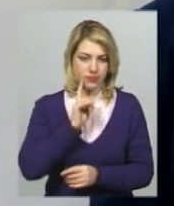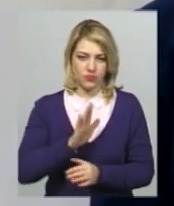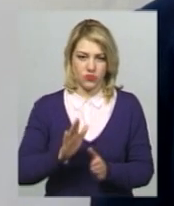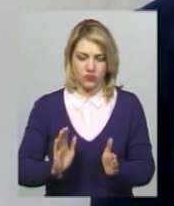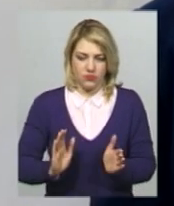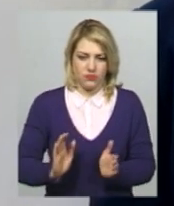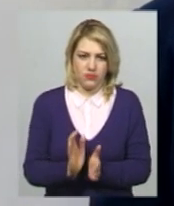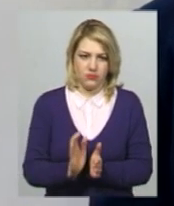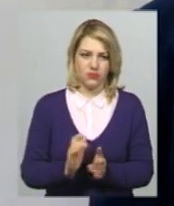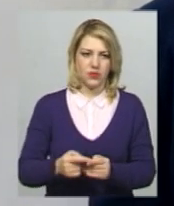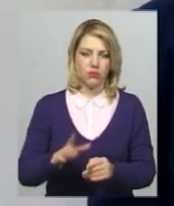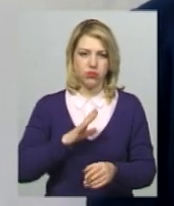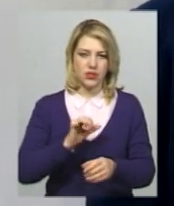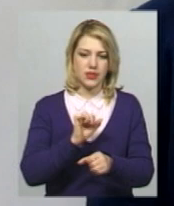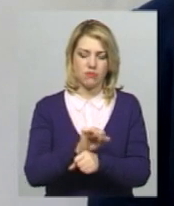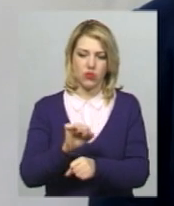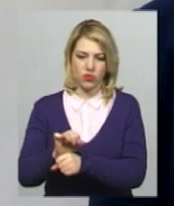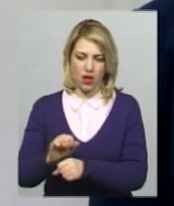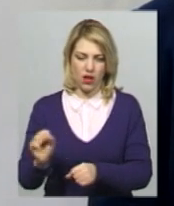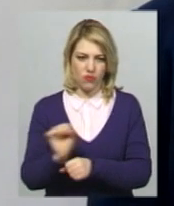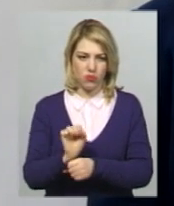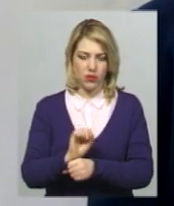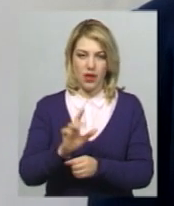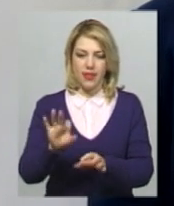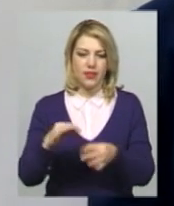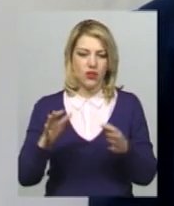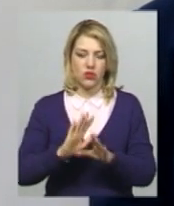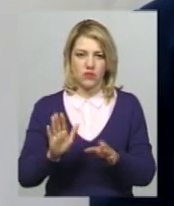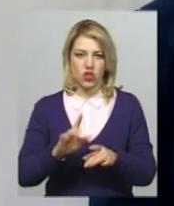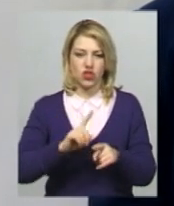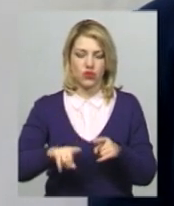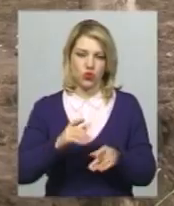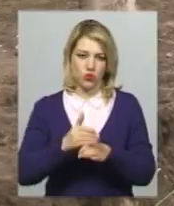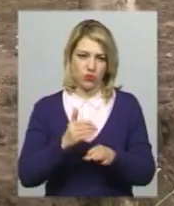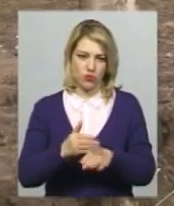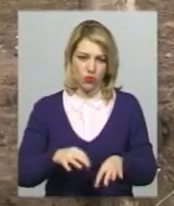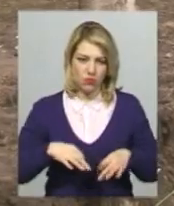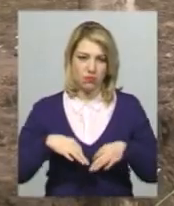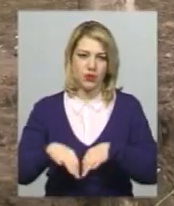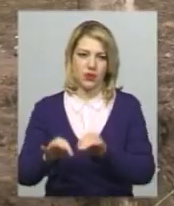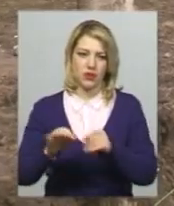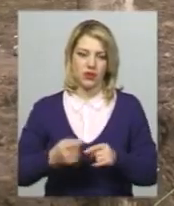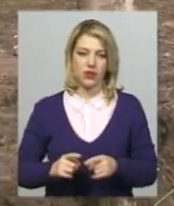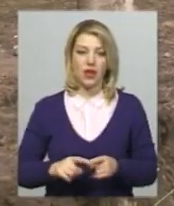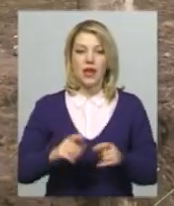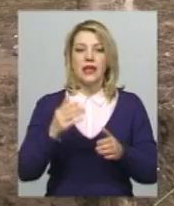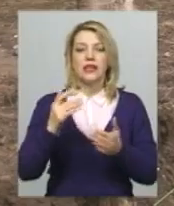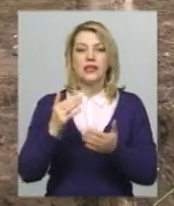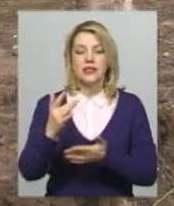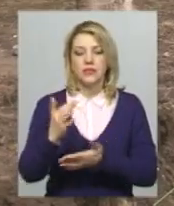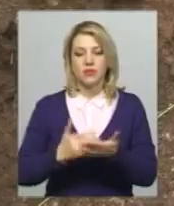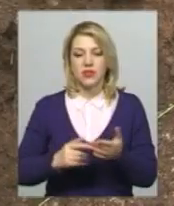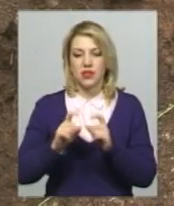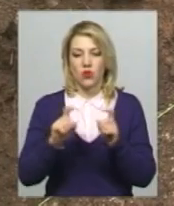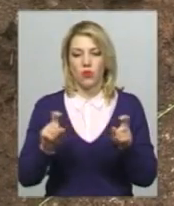коли запарковані автомобілі не дозволяли проїхати швидким допомогом. Списки об'єктів для проведення ремонтних